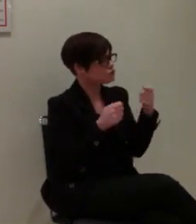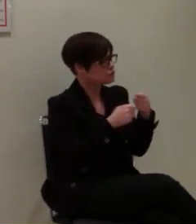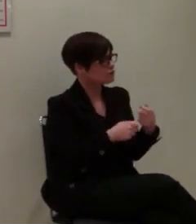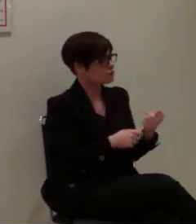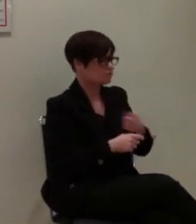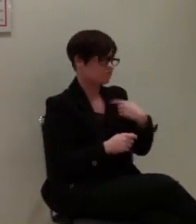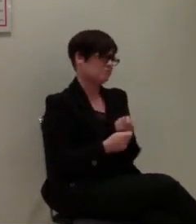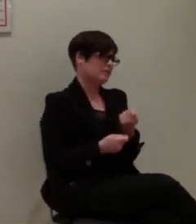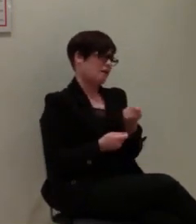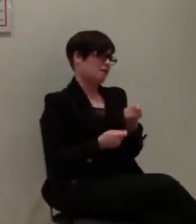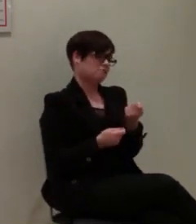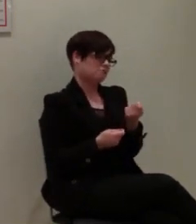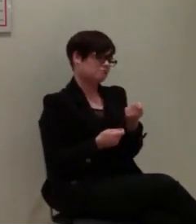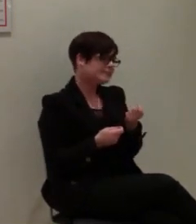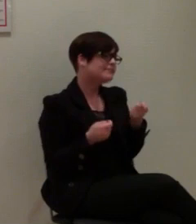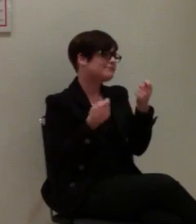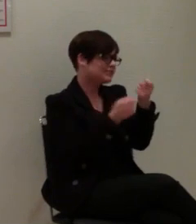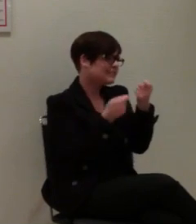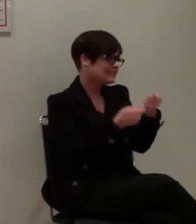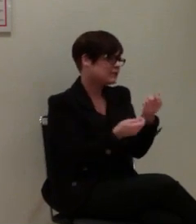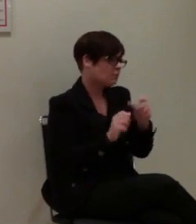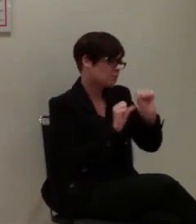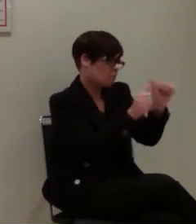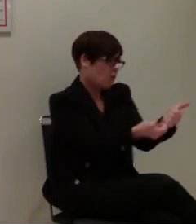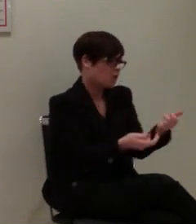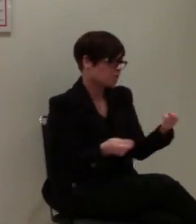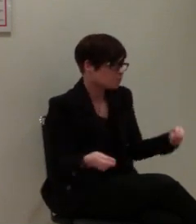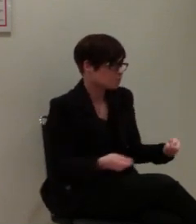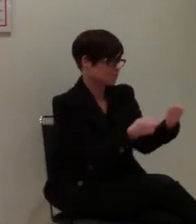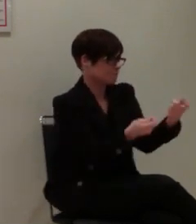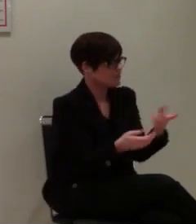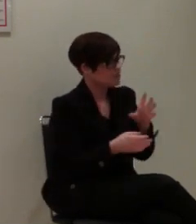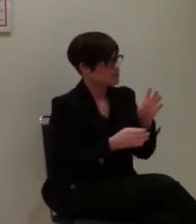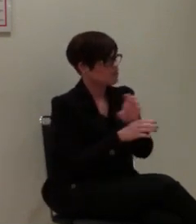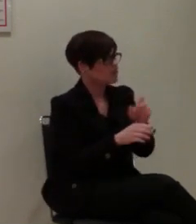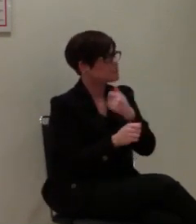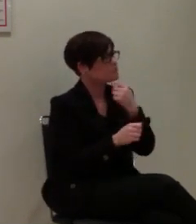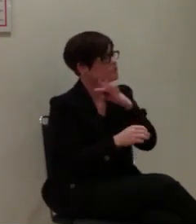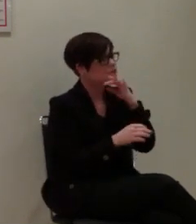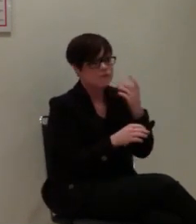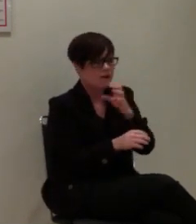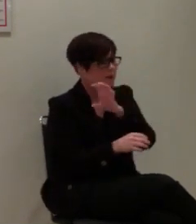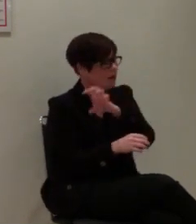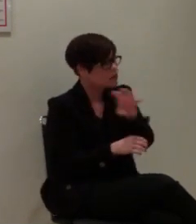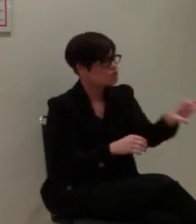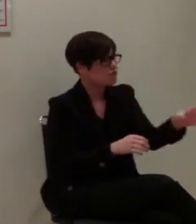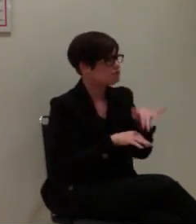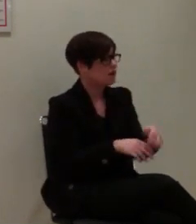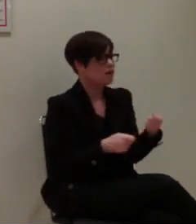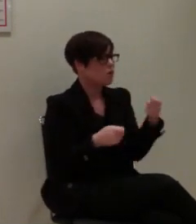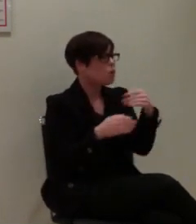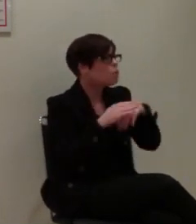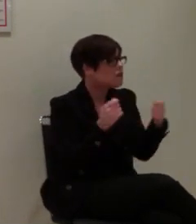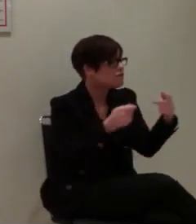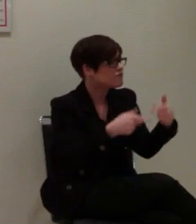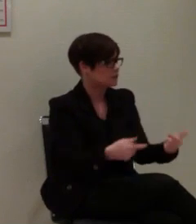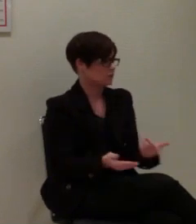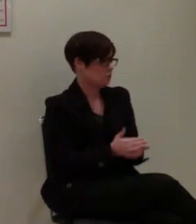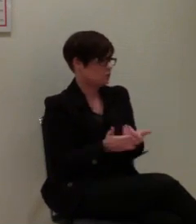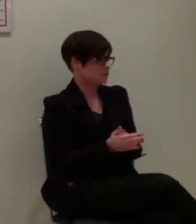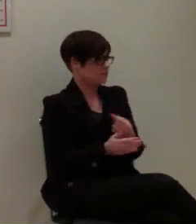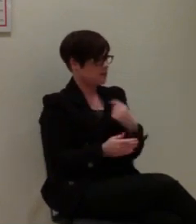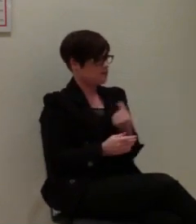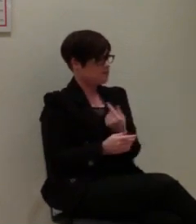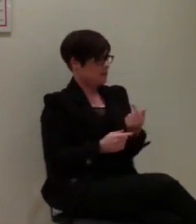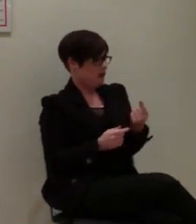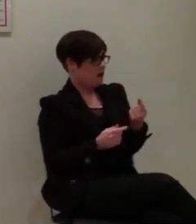Unterfinanzierung leiden, also ein Großteil der Leitstellen leidet unter Finanzierung, haben die von der Björn-Steiger-Stiftung